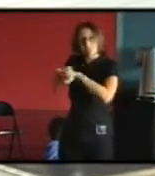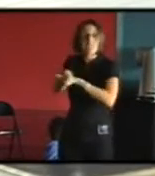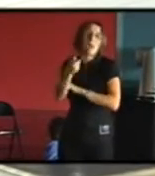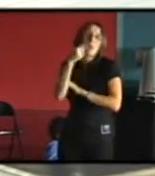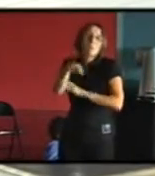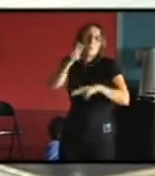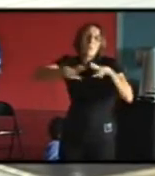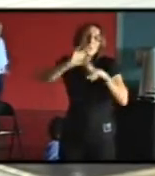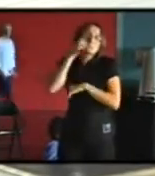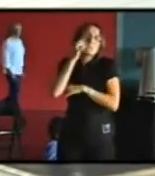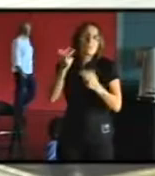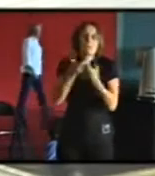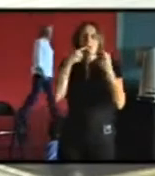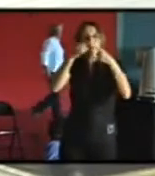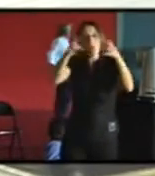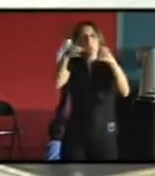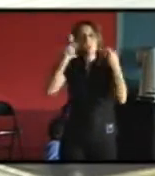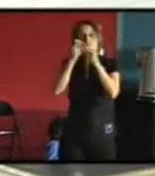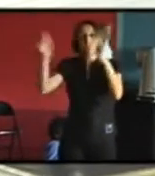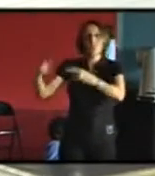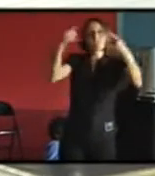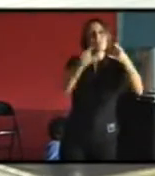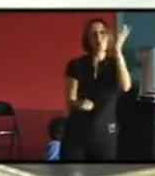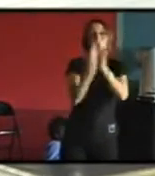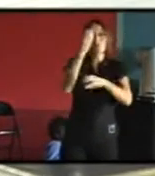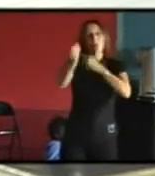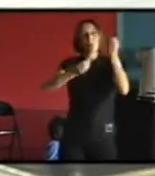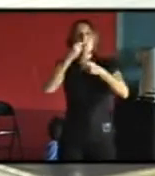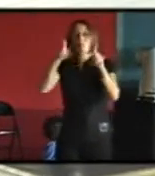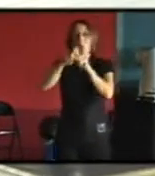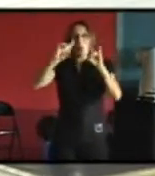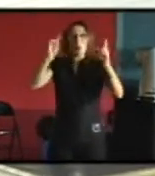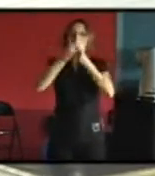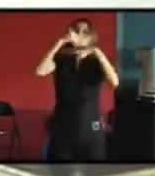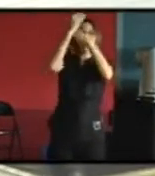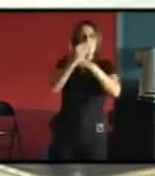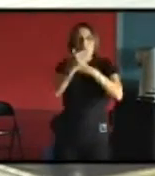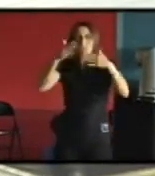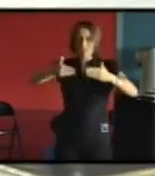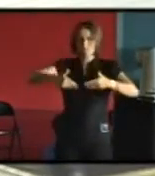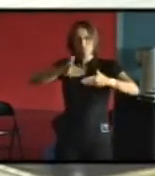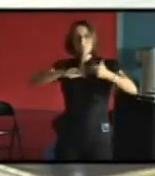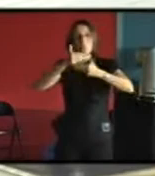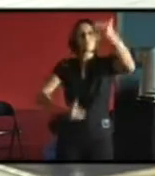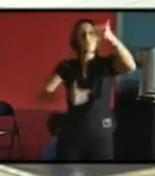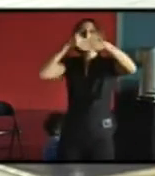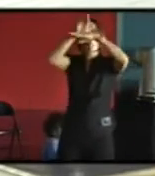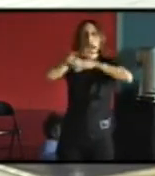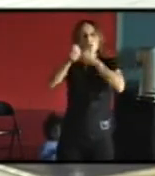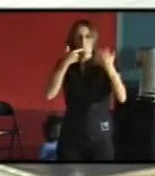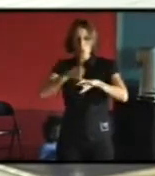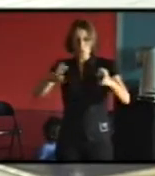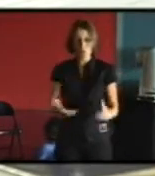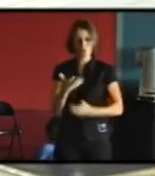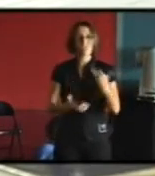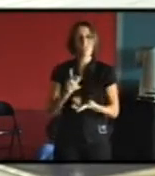qui portent sur des changements d'ouverture sur des isolations sur de la ventilation sur des changements de système de chauffage etc